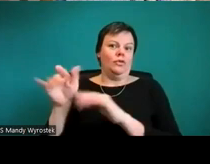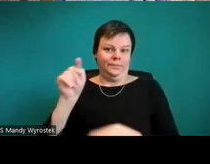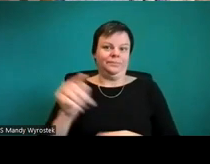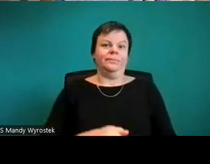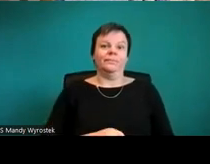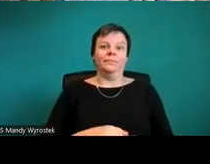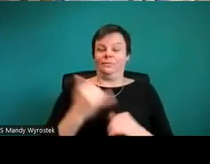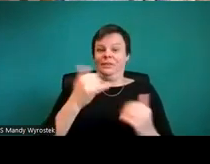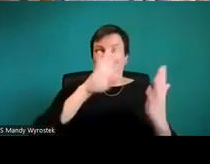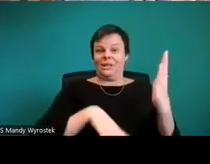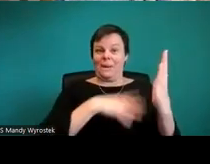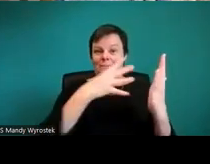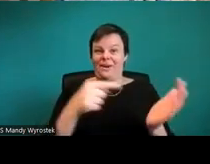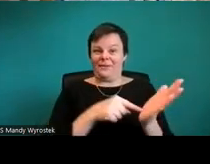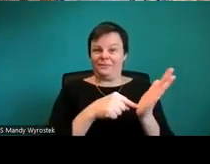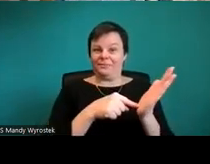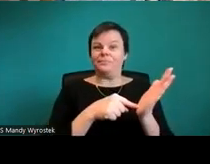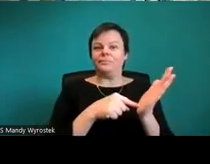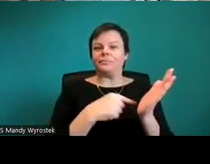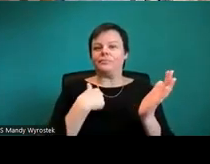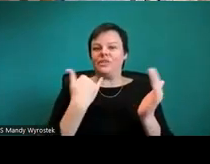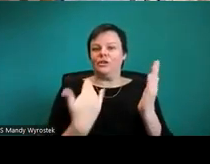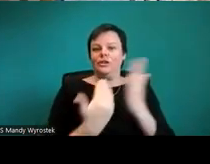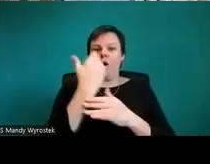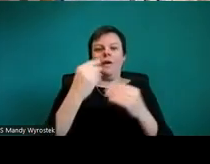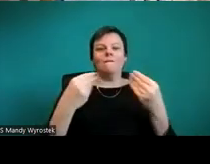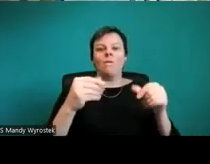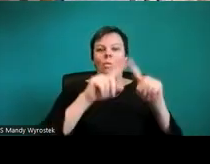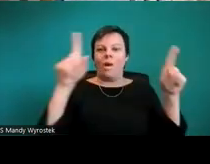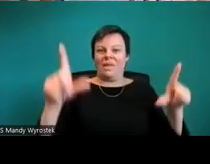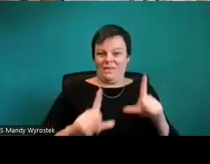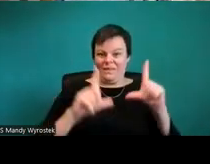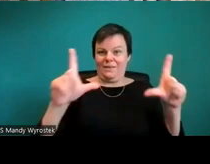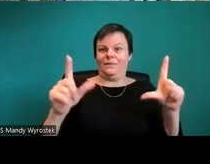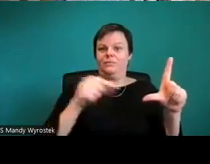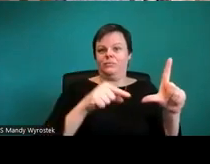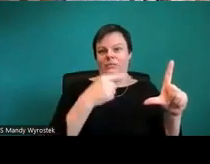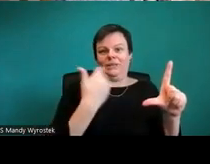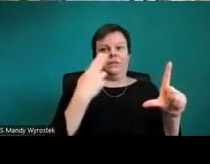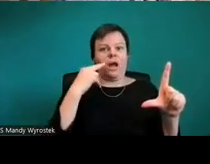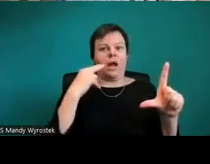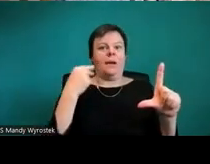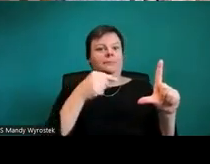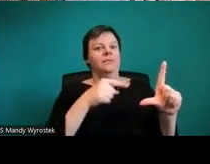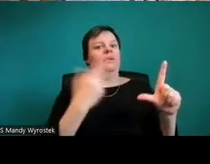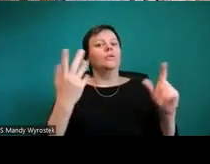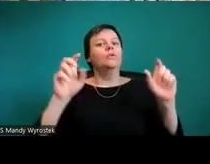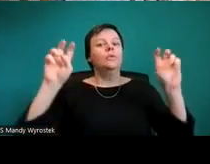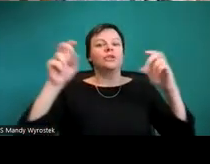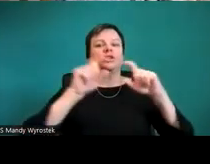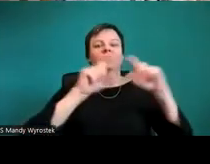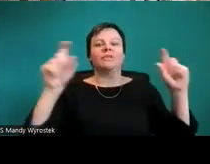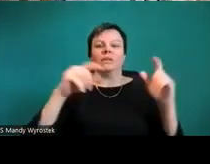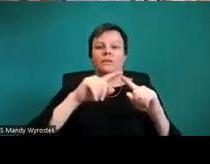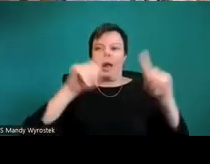Folie die Überschrift Tabellen. Und kann jetzt hier sagen, ich möchte eine Tabelle einfügen. Einfügen,